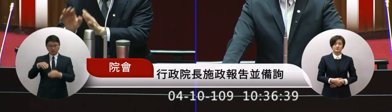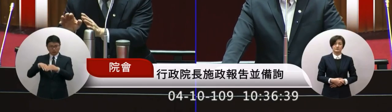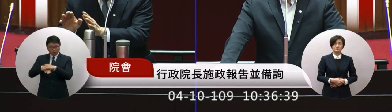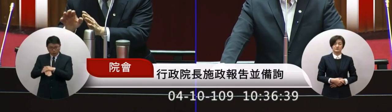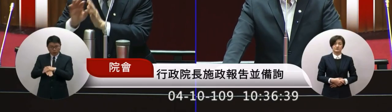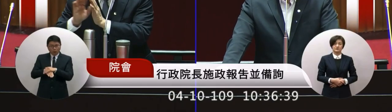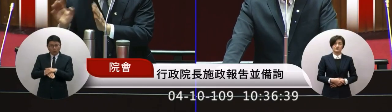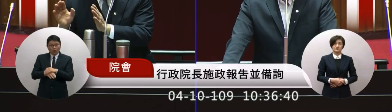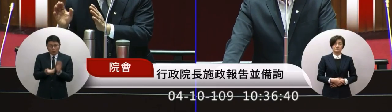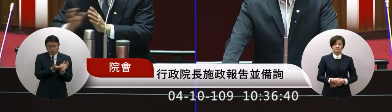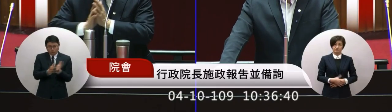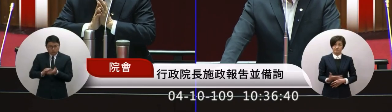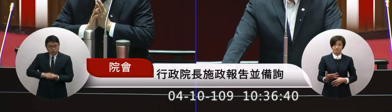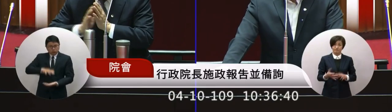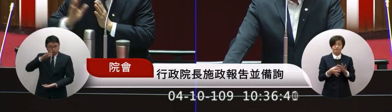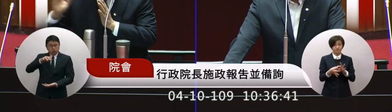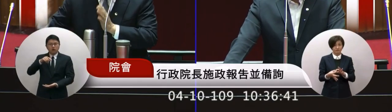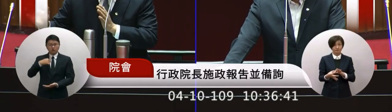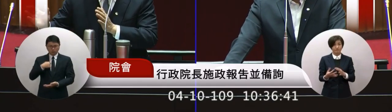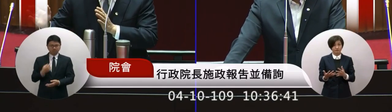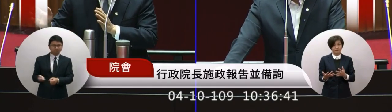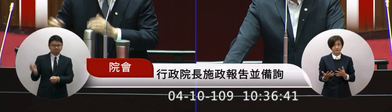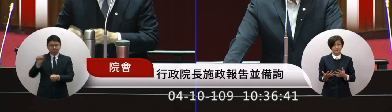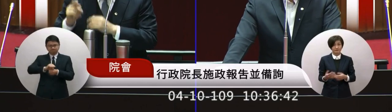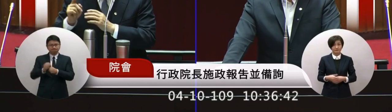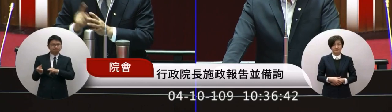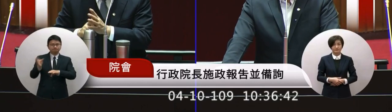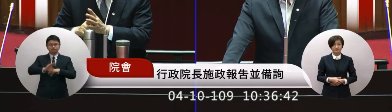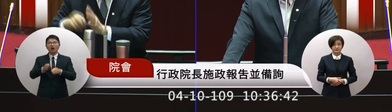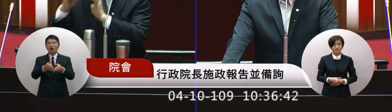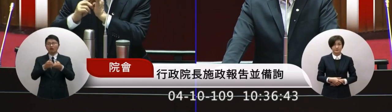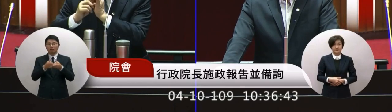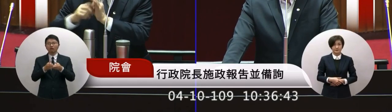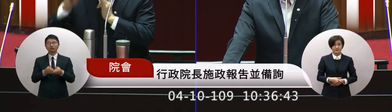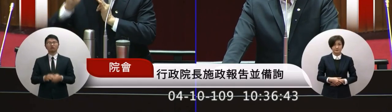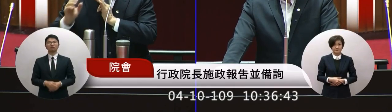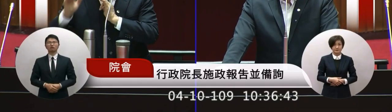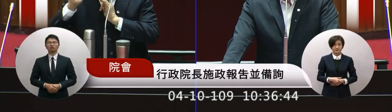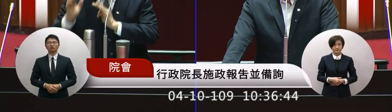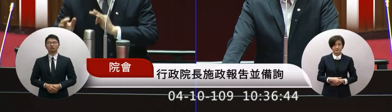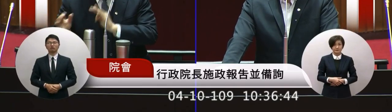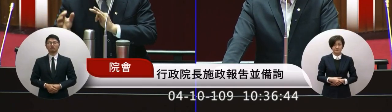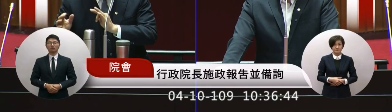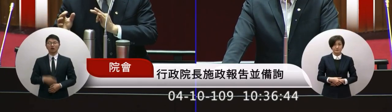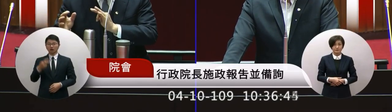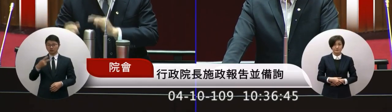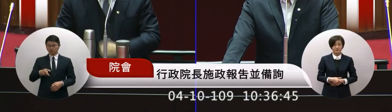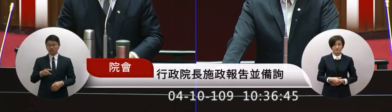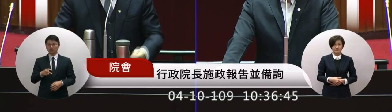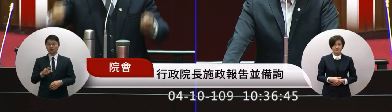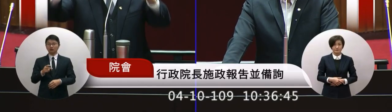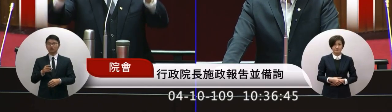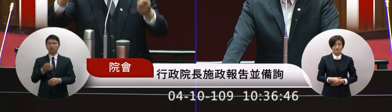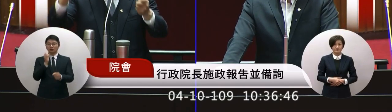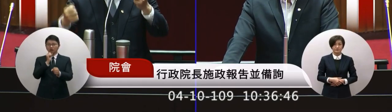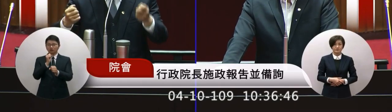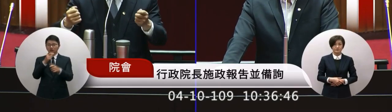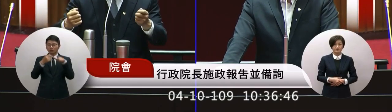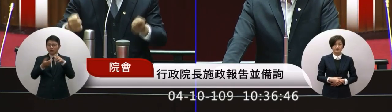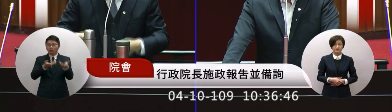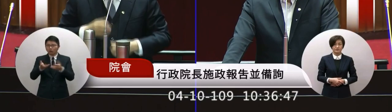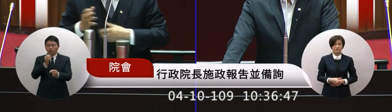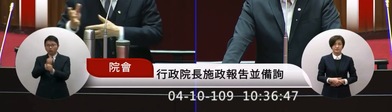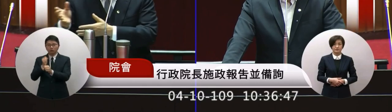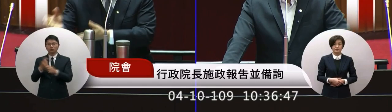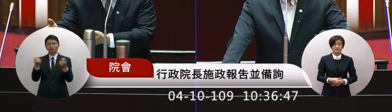準備量多少我們還加倍現在是這樣另外有一些公務上的比如火車